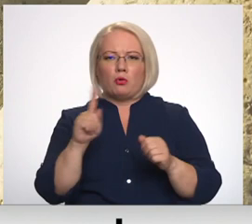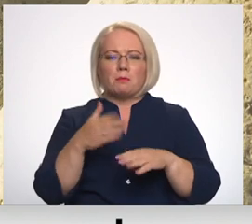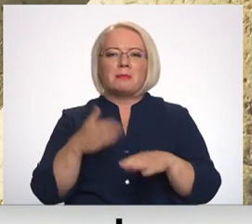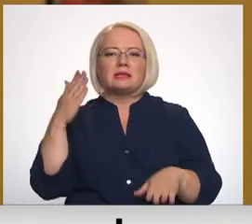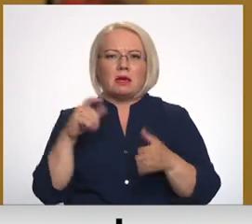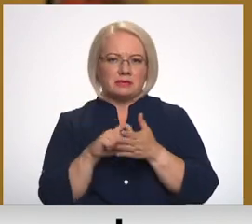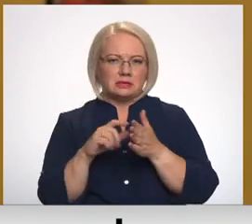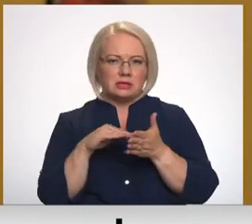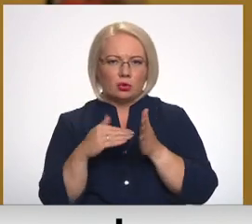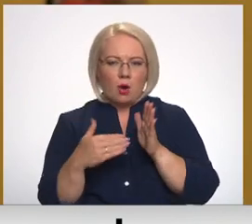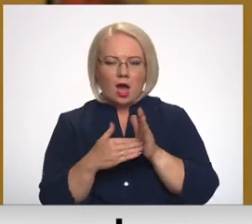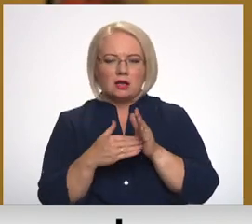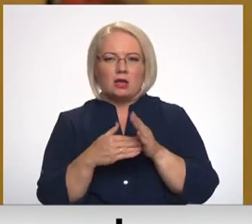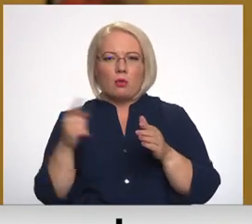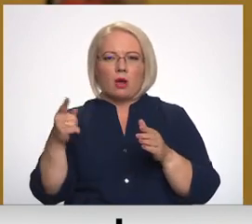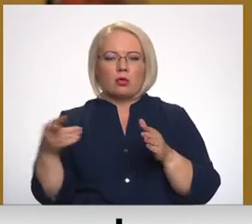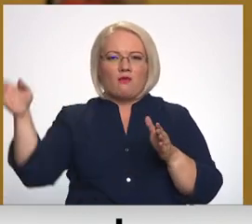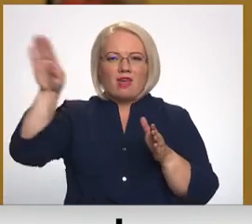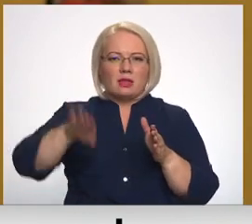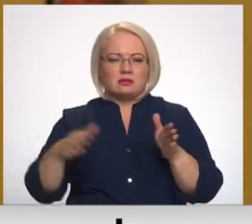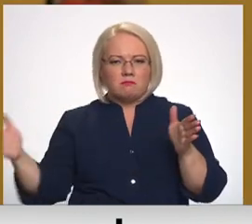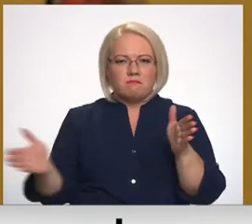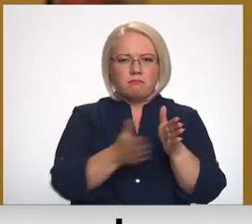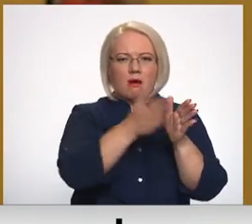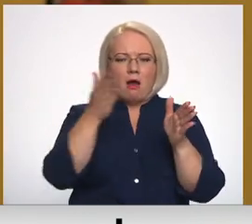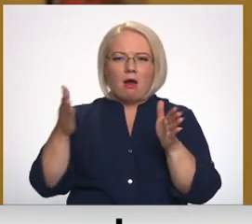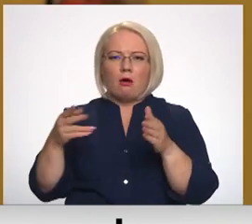galvu sasist pret akmiņiem, tur pat arī paliec.